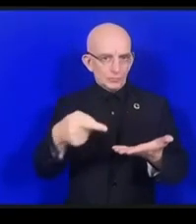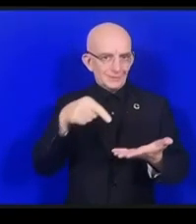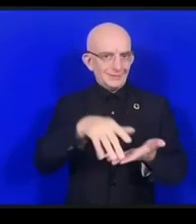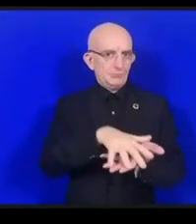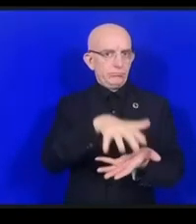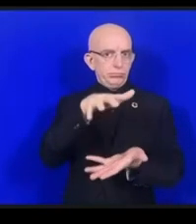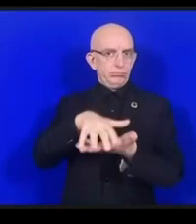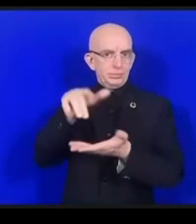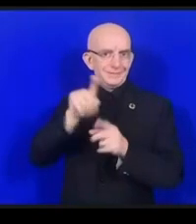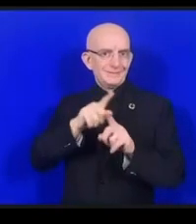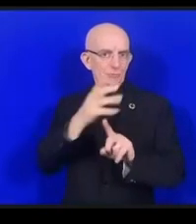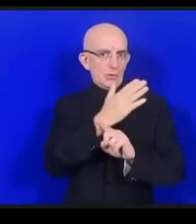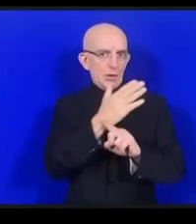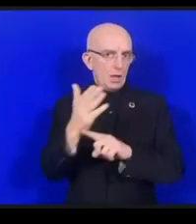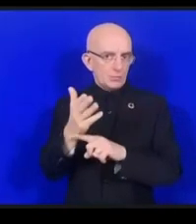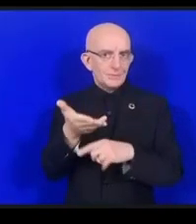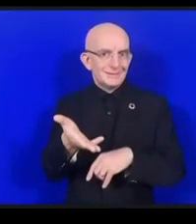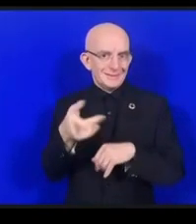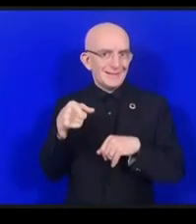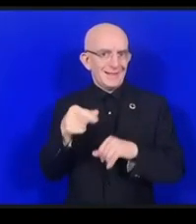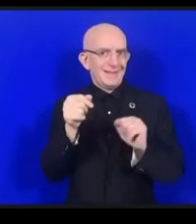な計画も進めています